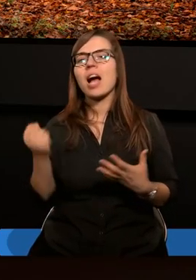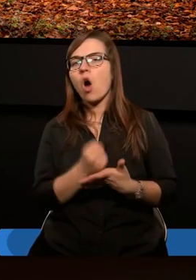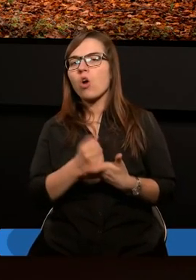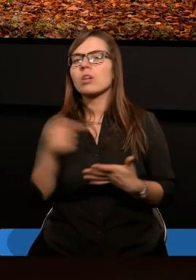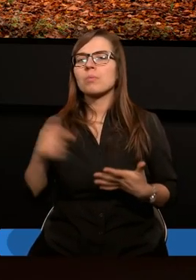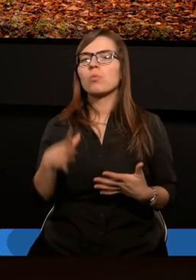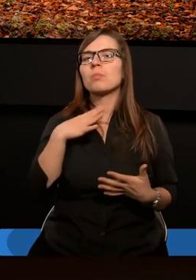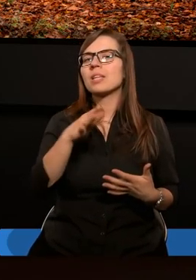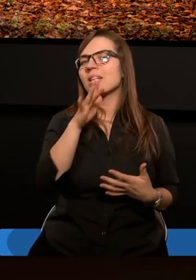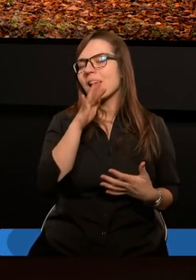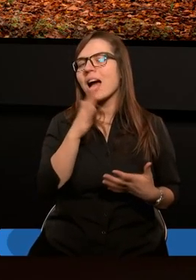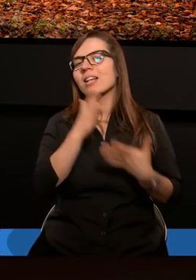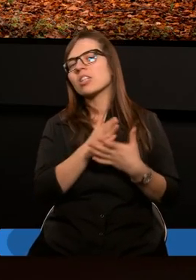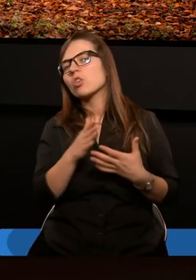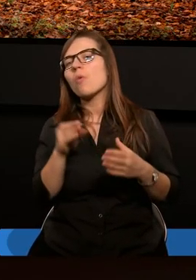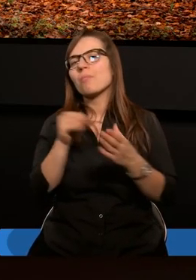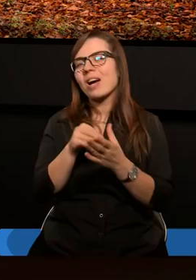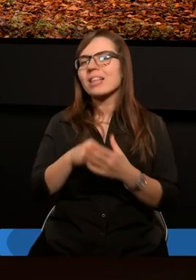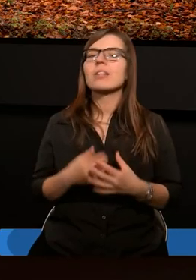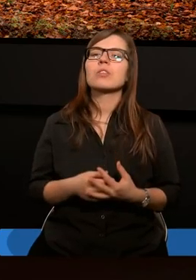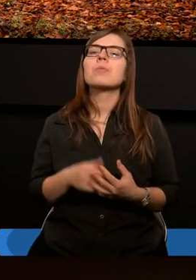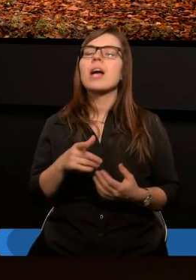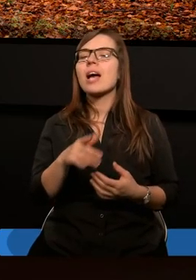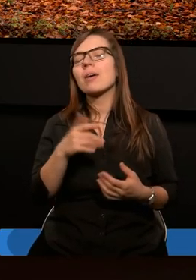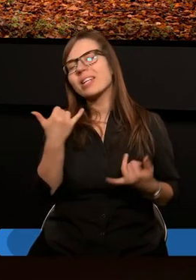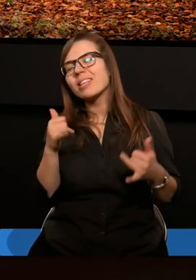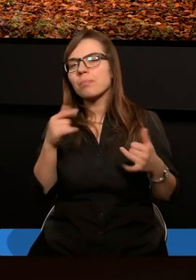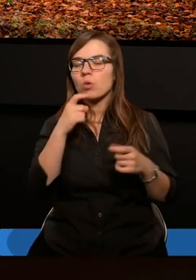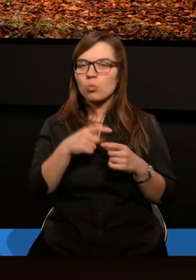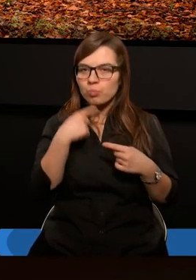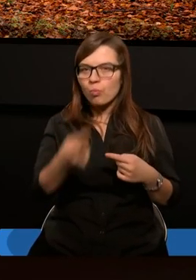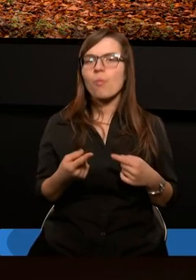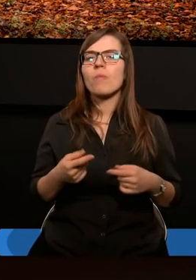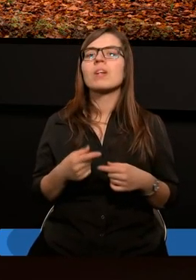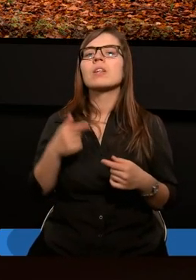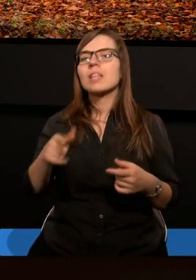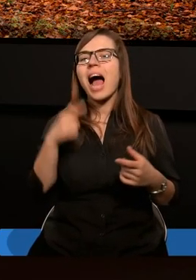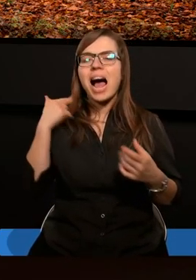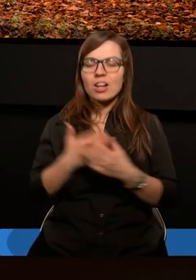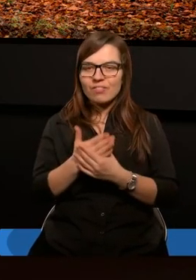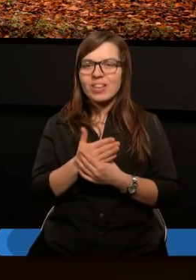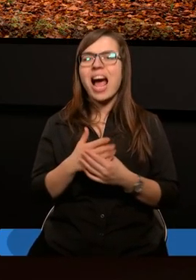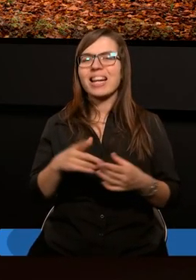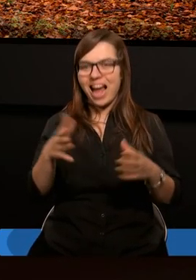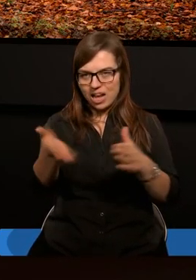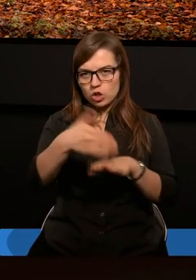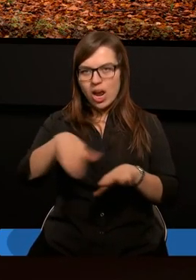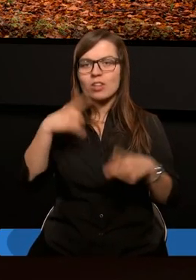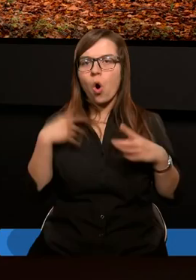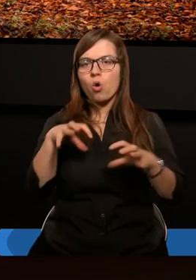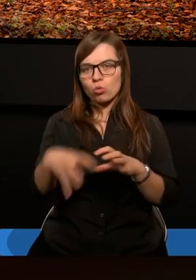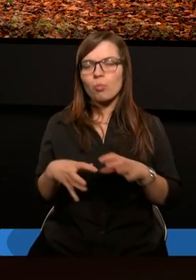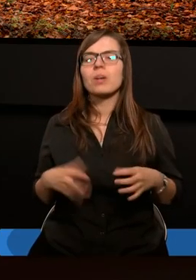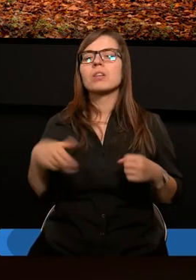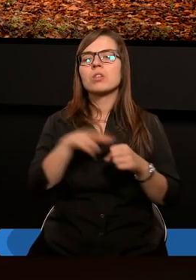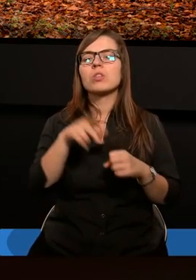niekoniecznie musi być Izraelem tylko etnicznym. Innymi słowy, ta część, która pozostała wierna, ta resztka, o której apostoł